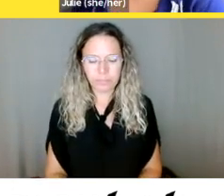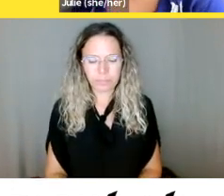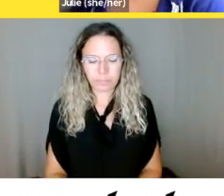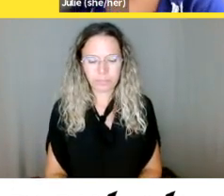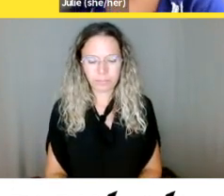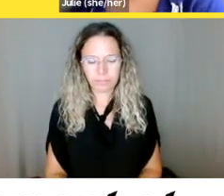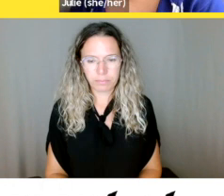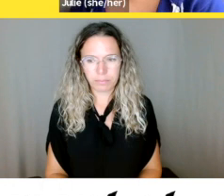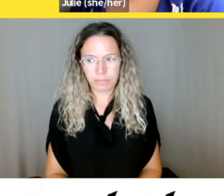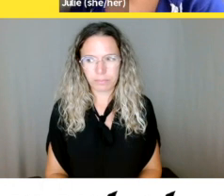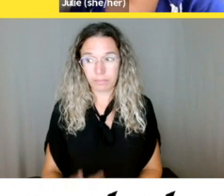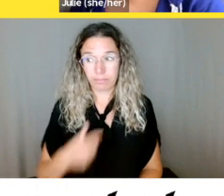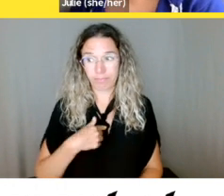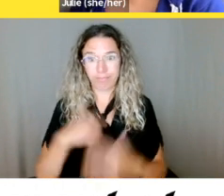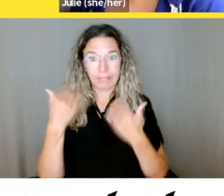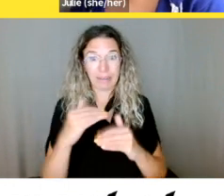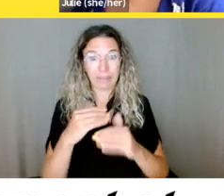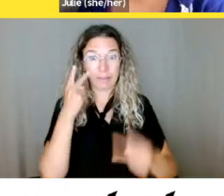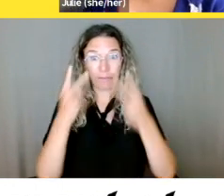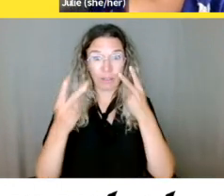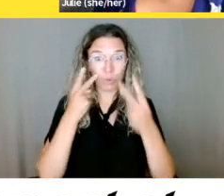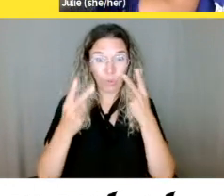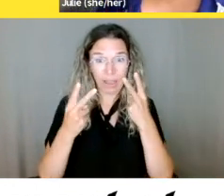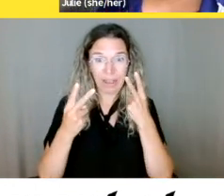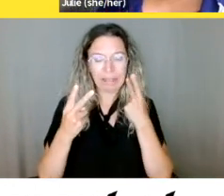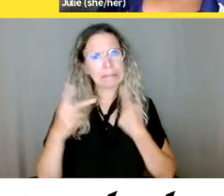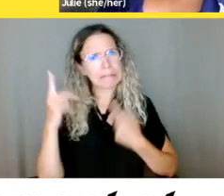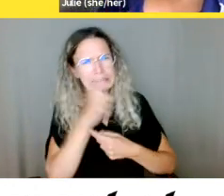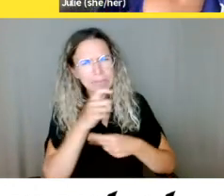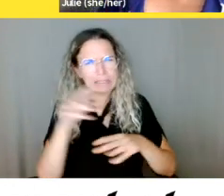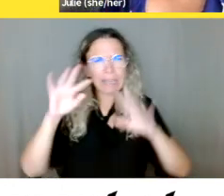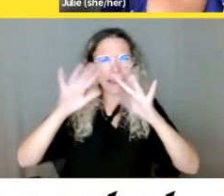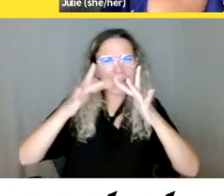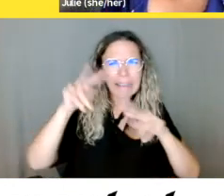gouvernement et accéder aux services en ligne. Qu'est-ce que je peux faire?